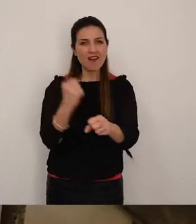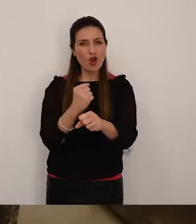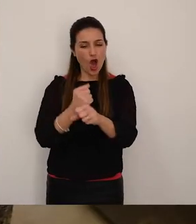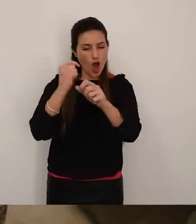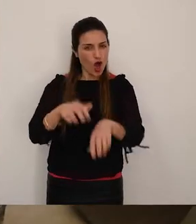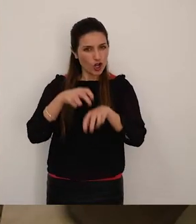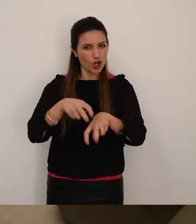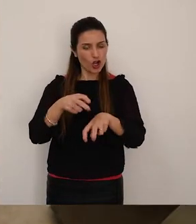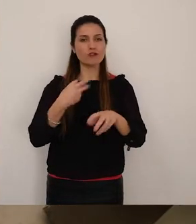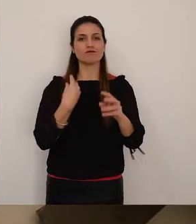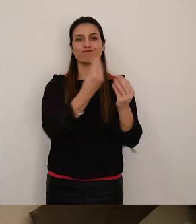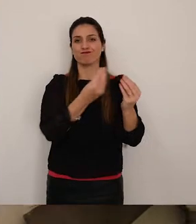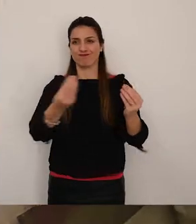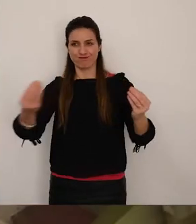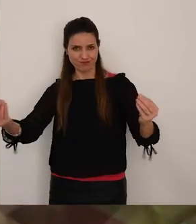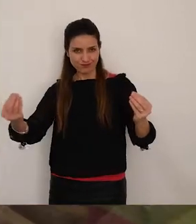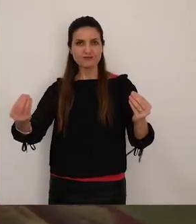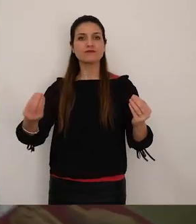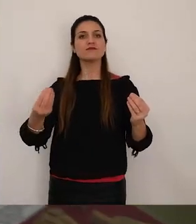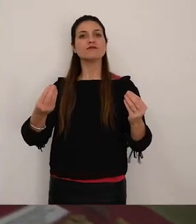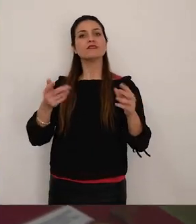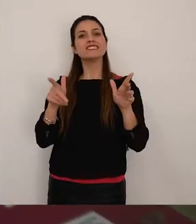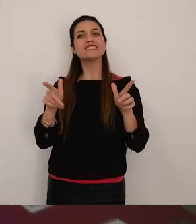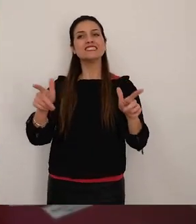sono esposti in una stanza adibita allo scopo